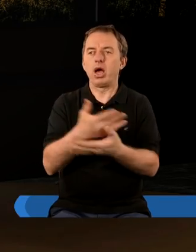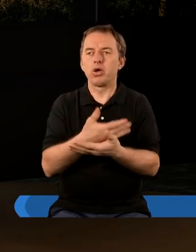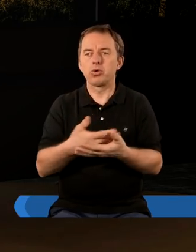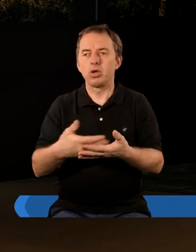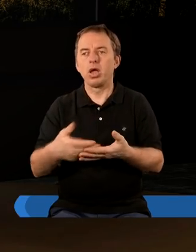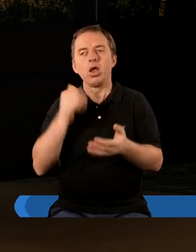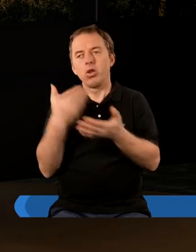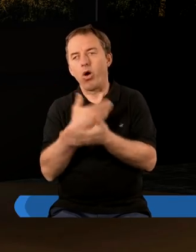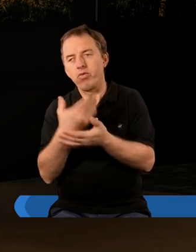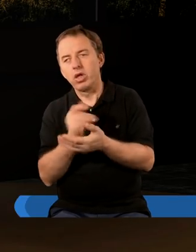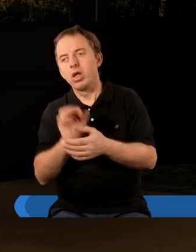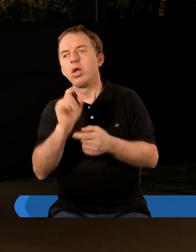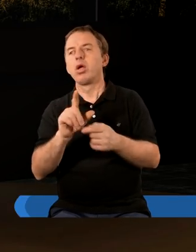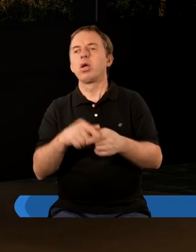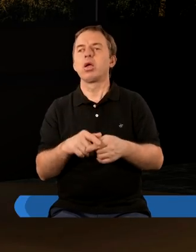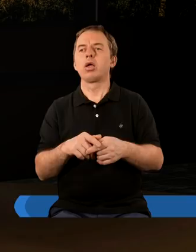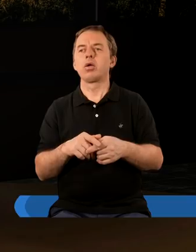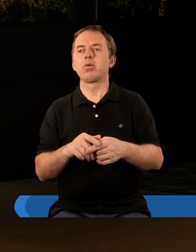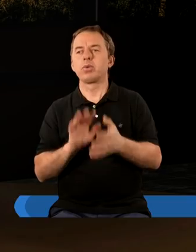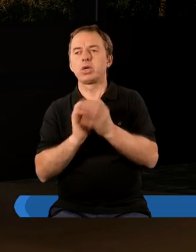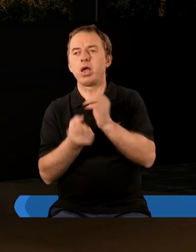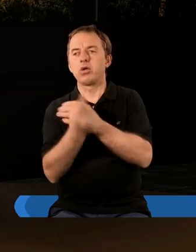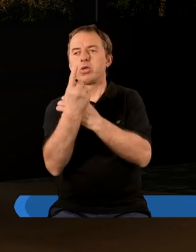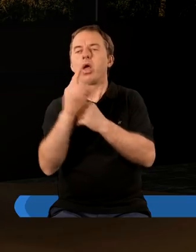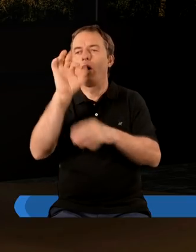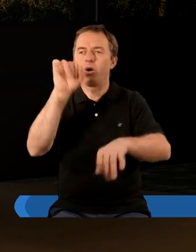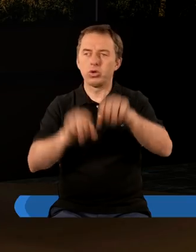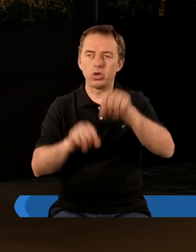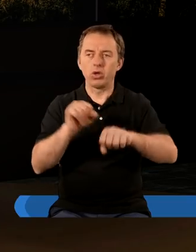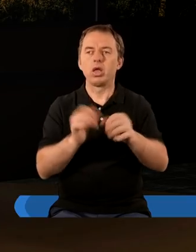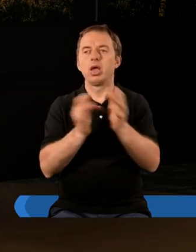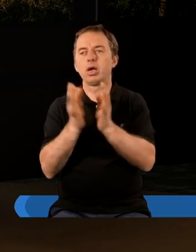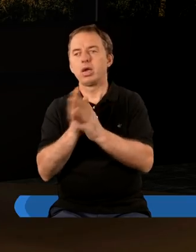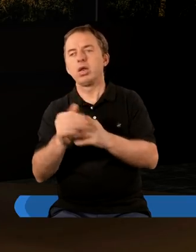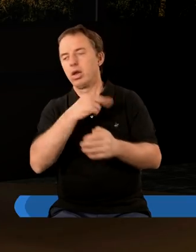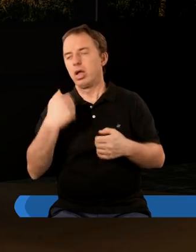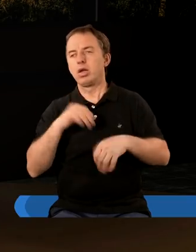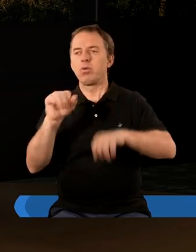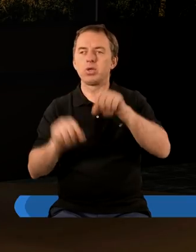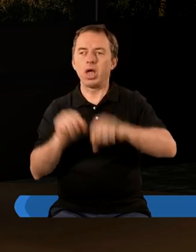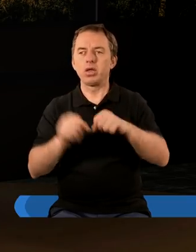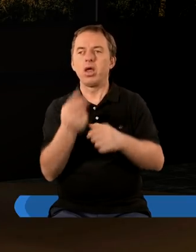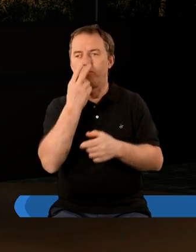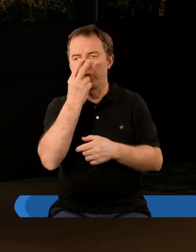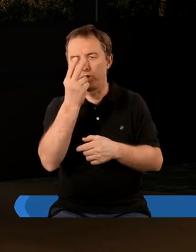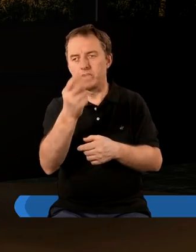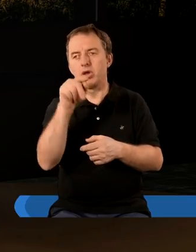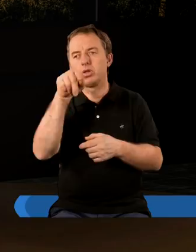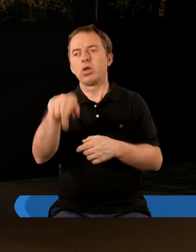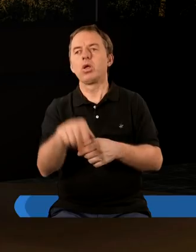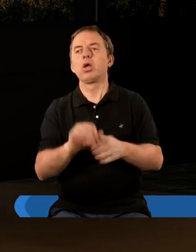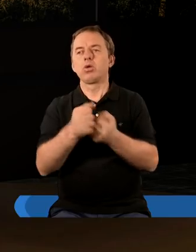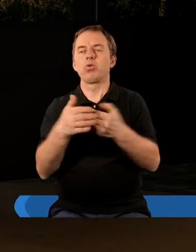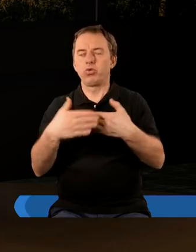ziemię nowina potem zaczyna się przeradzać w nowinę o sądzie o tym że Chrystus jest naszym sędzią bo widzimy tutaj że